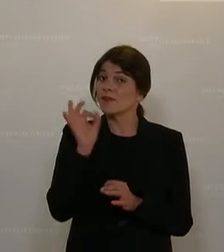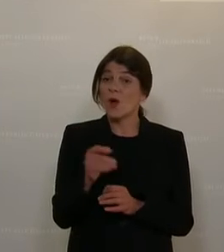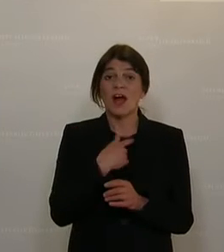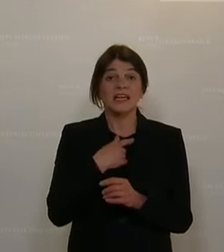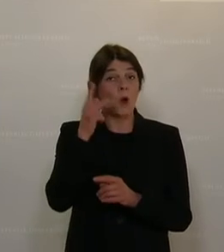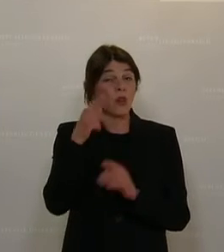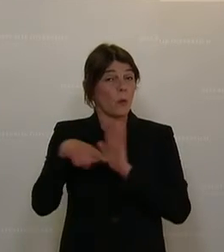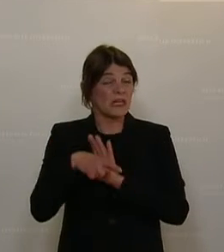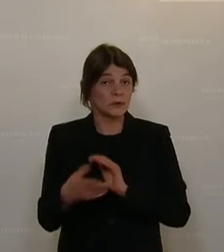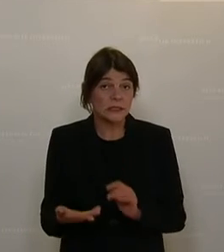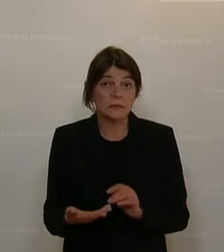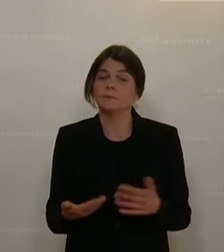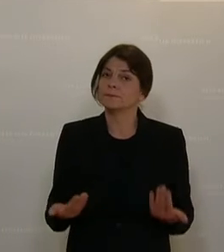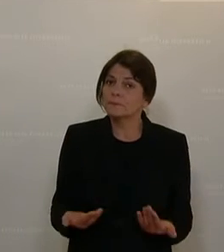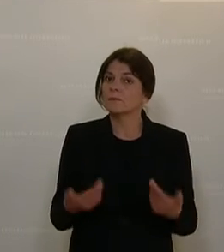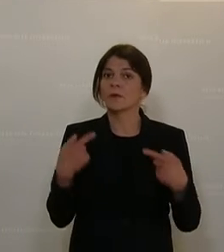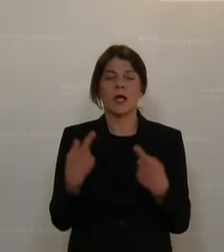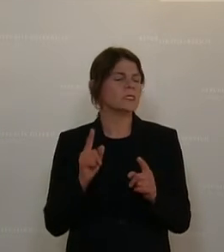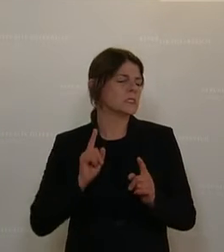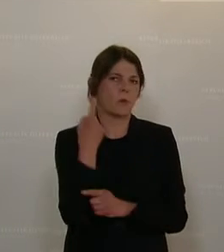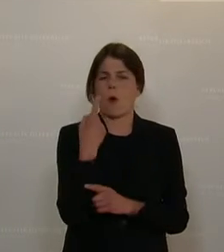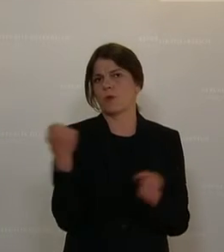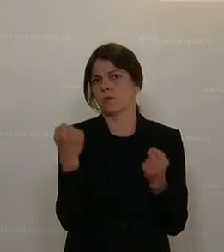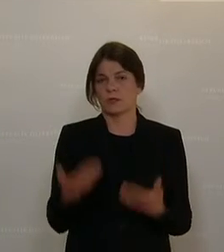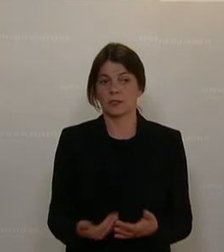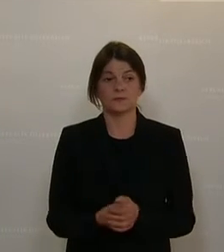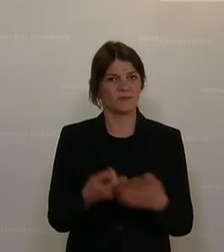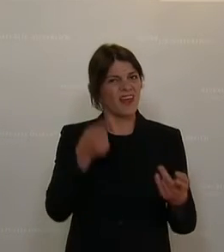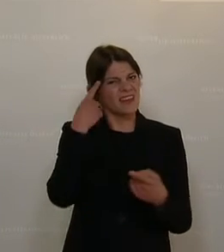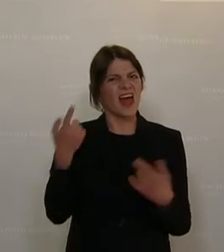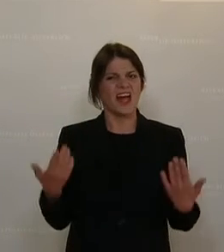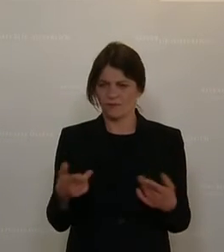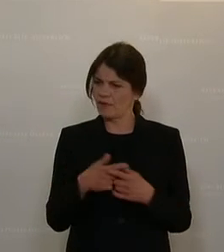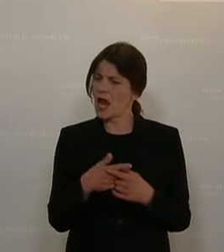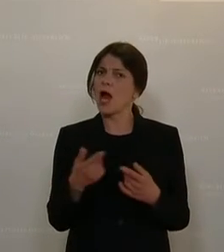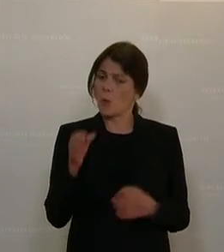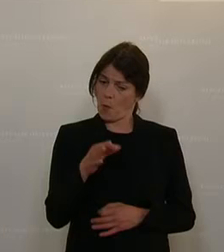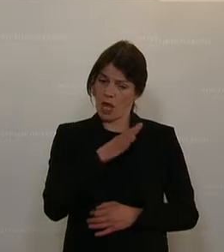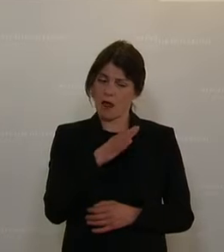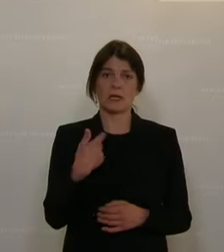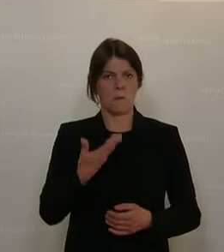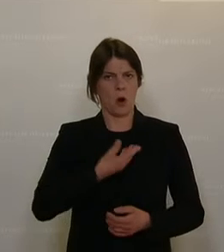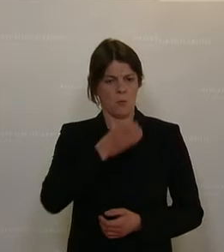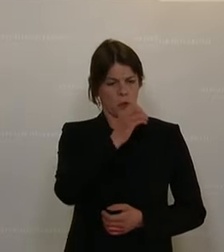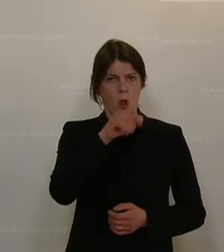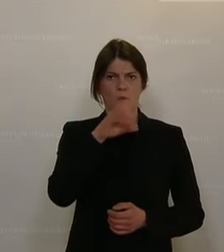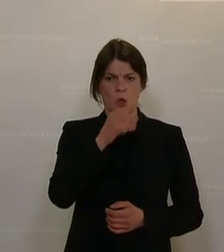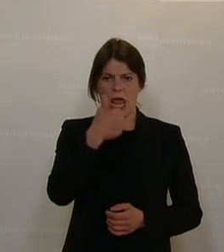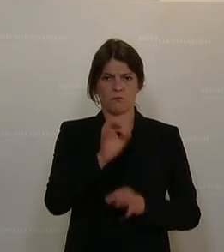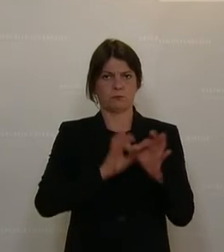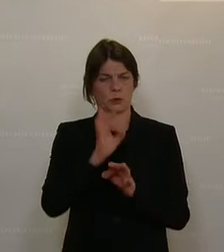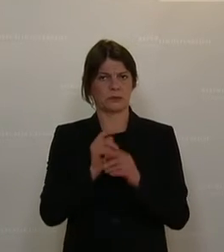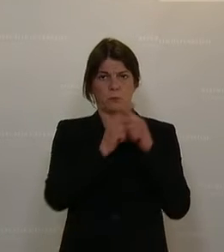Kontoüberziehung ist wesentlich zu hoch. Und wenn man sich denkt, für Guthaben kriegt man momentan 0,01 Prozent,